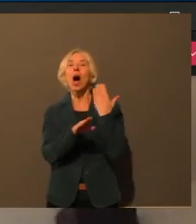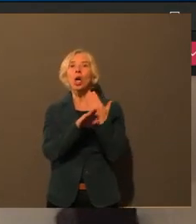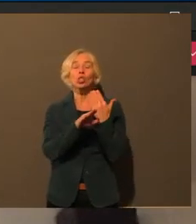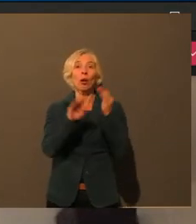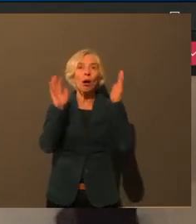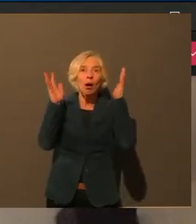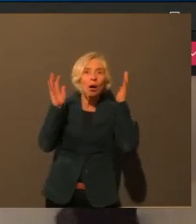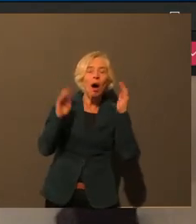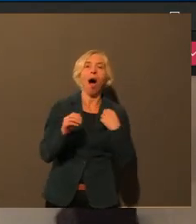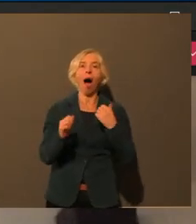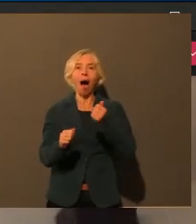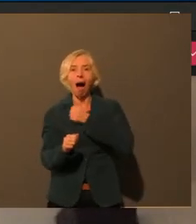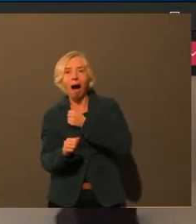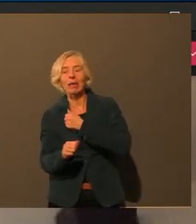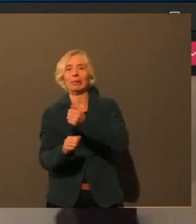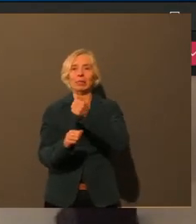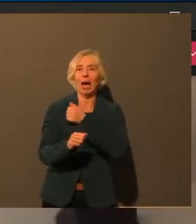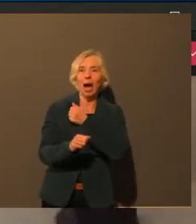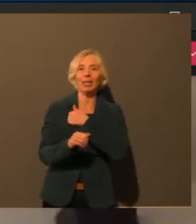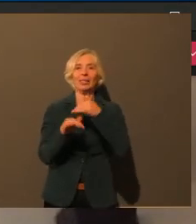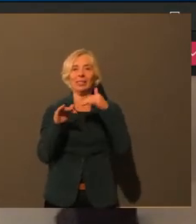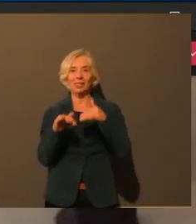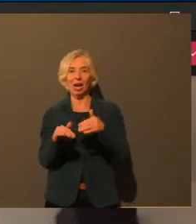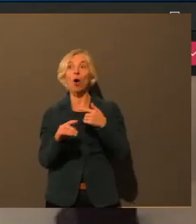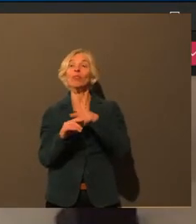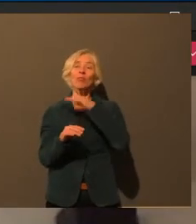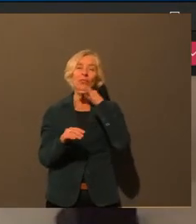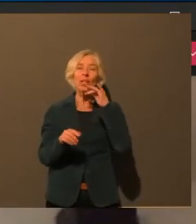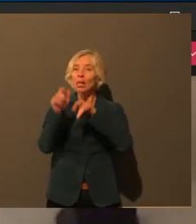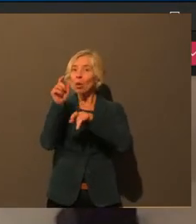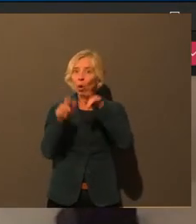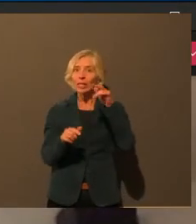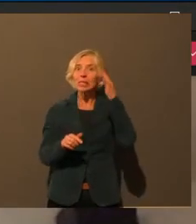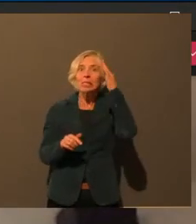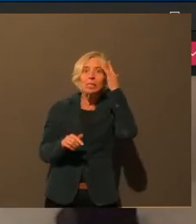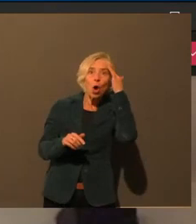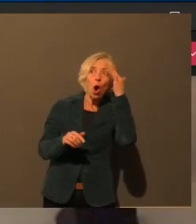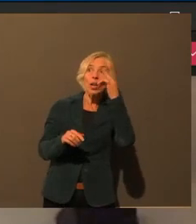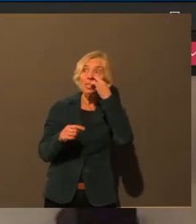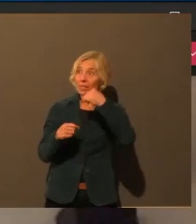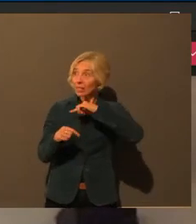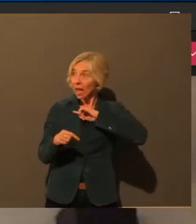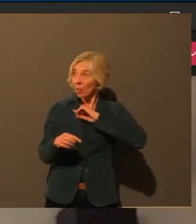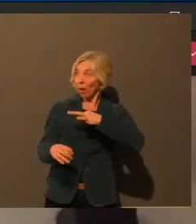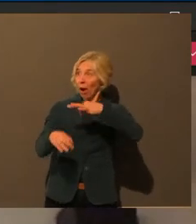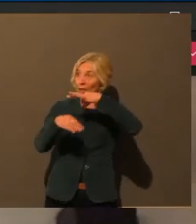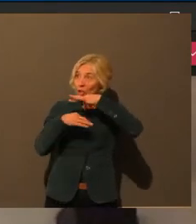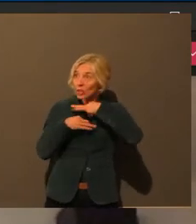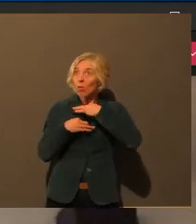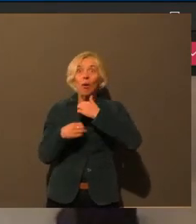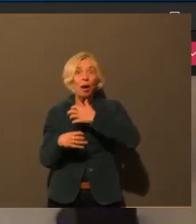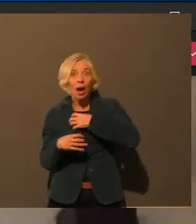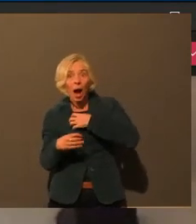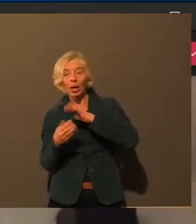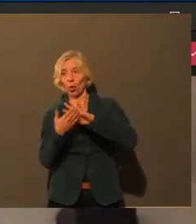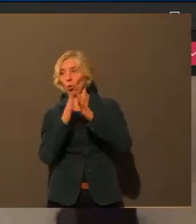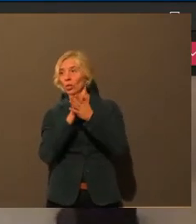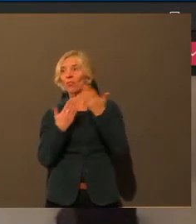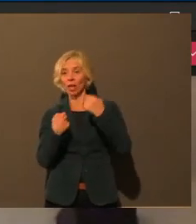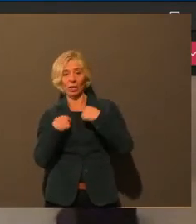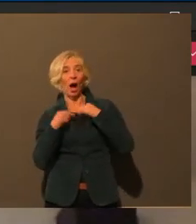vielleicht nur angesteckt werden, dass sie andere Leute anstecken und so weiter und so fort. Diese psychologischen Ängste, diese